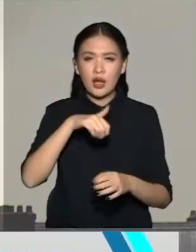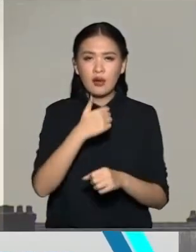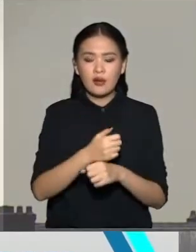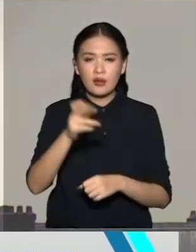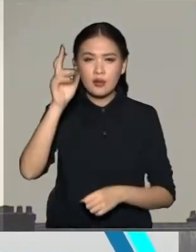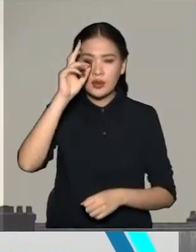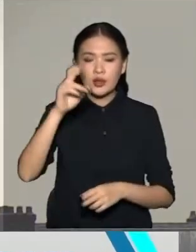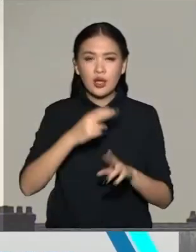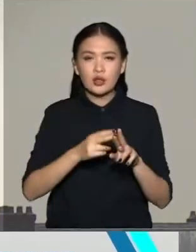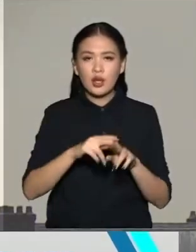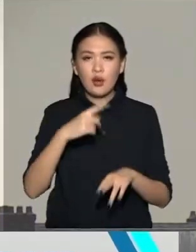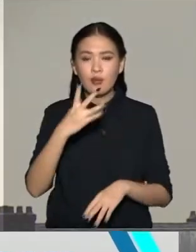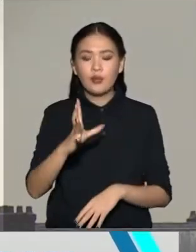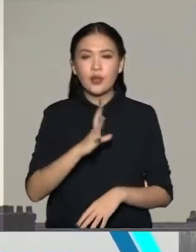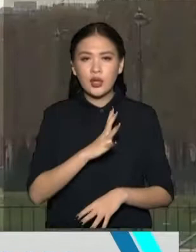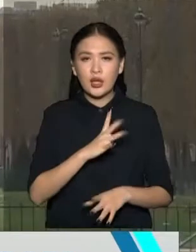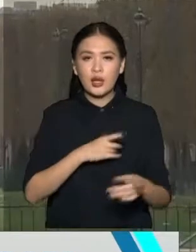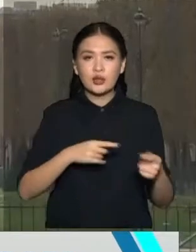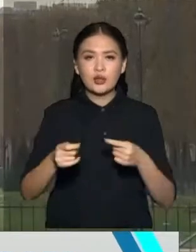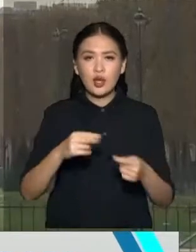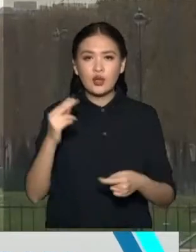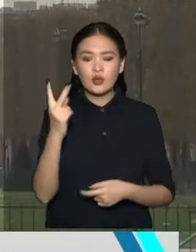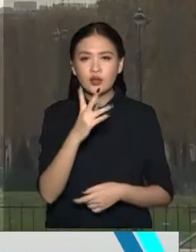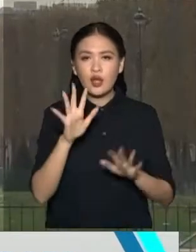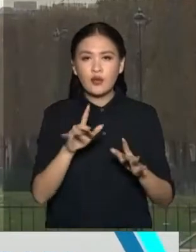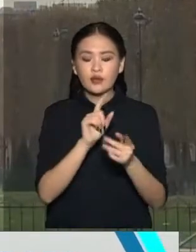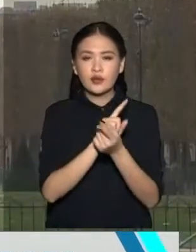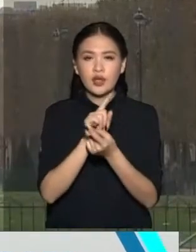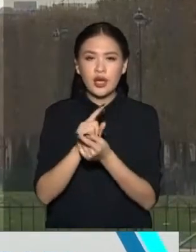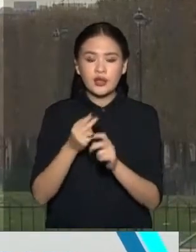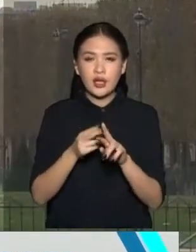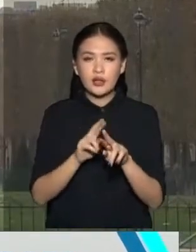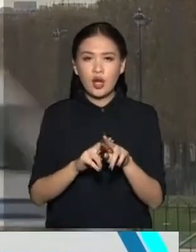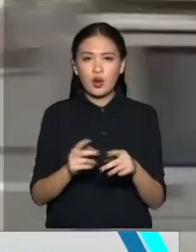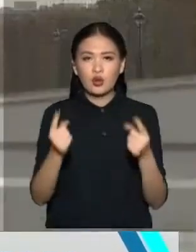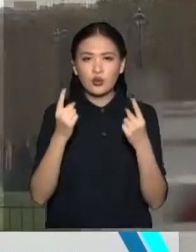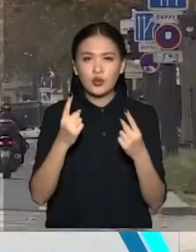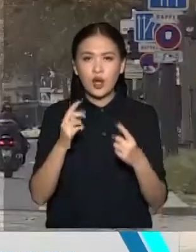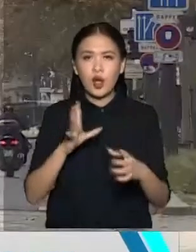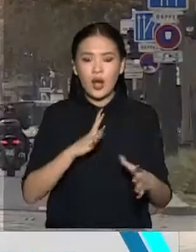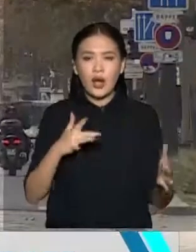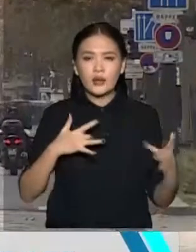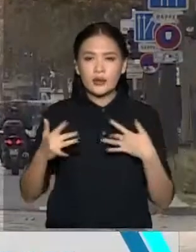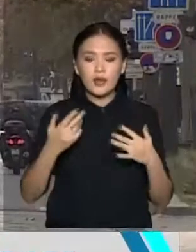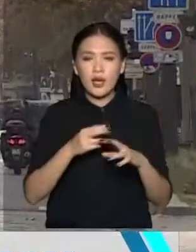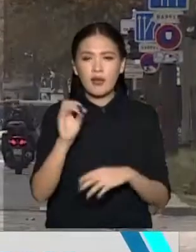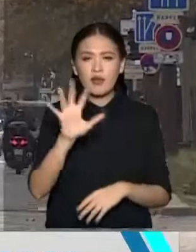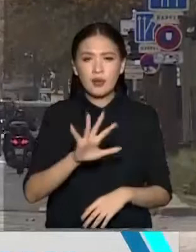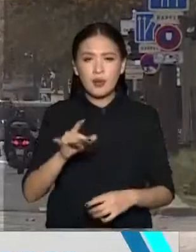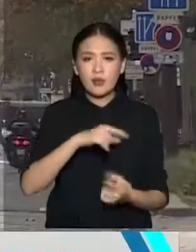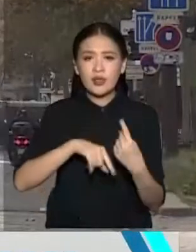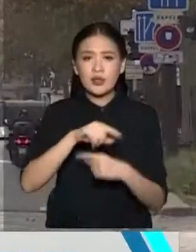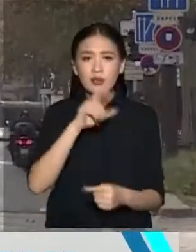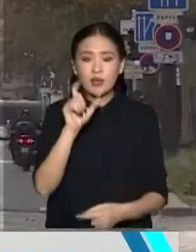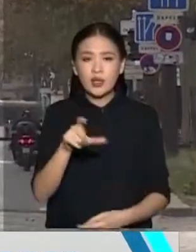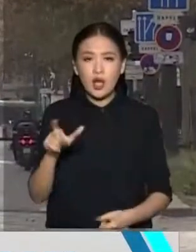Францию казахстанская делегация провела несколько двусторонних встреч с представителями крупных концернов. Европейские бизнесмены